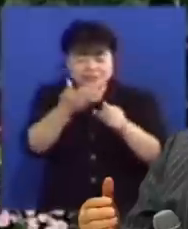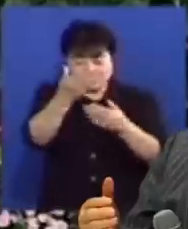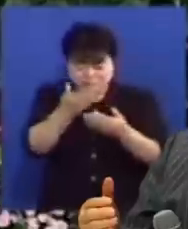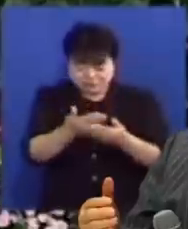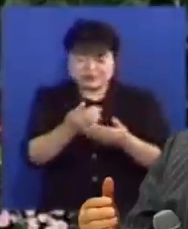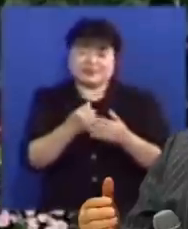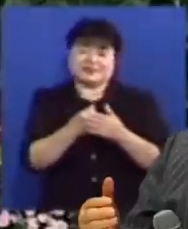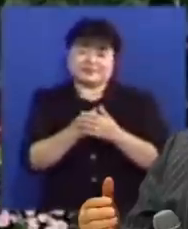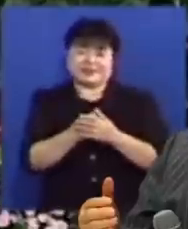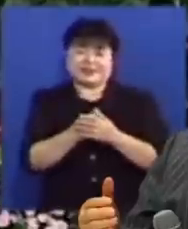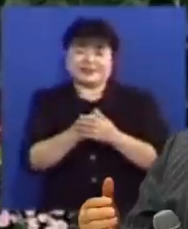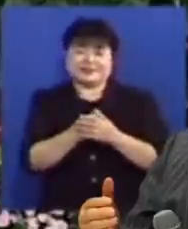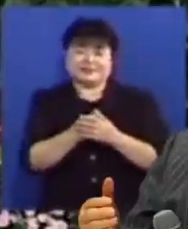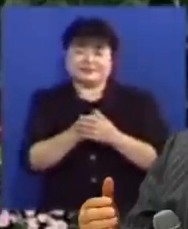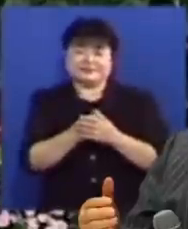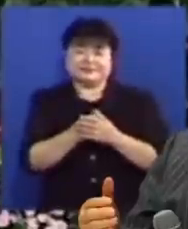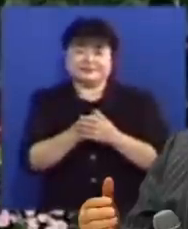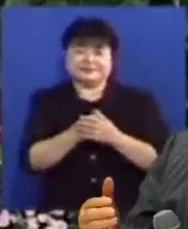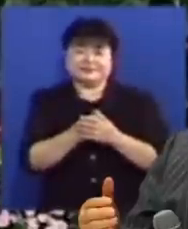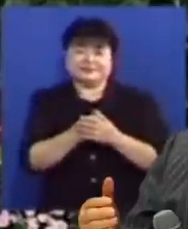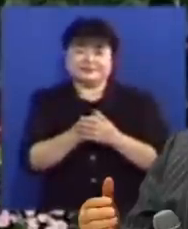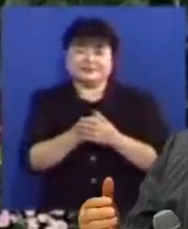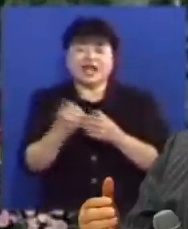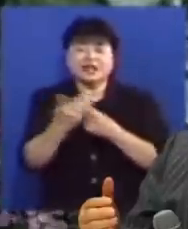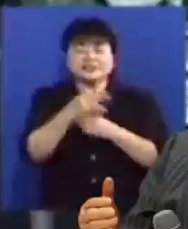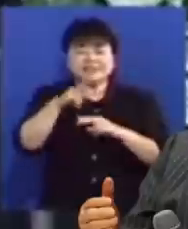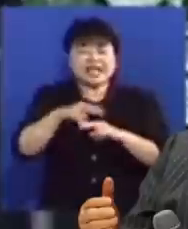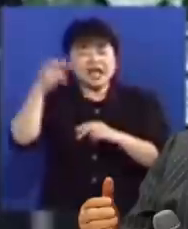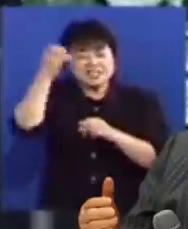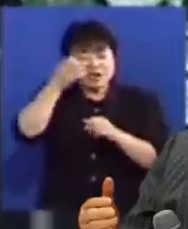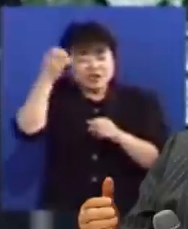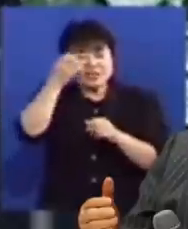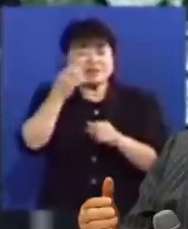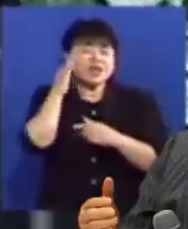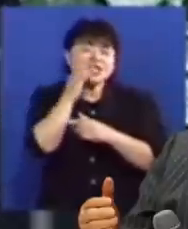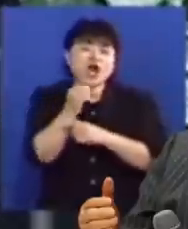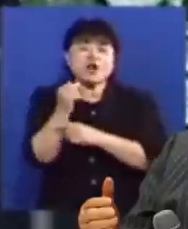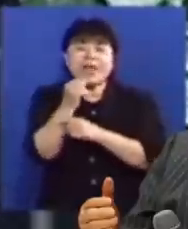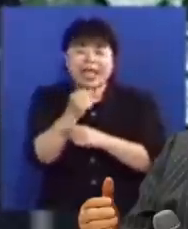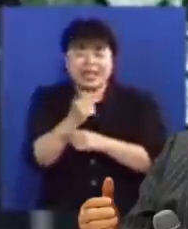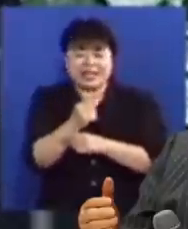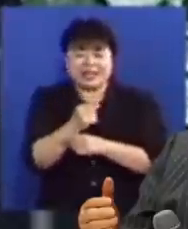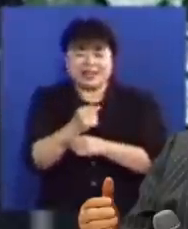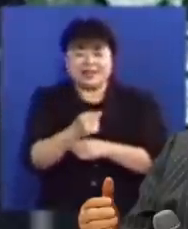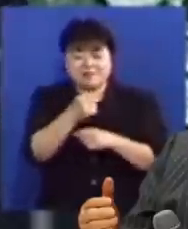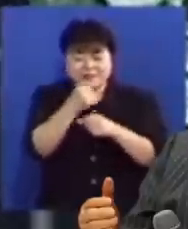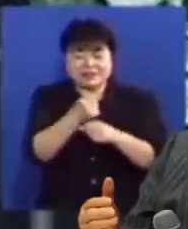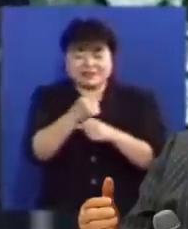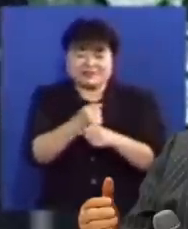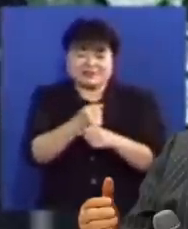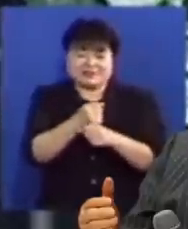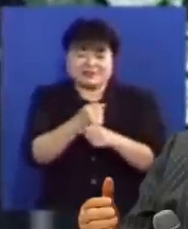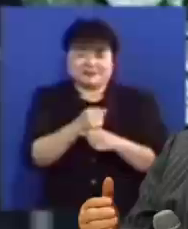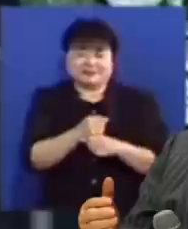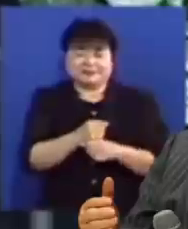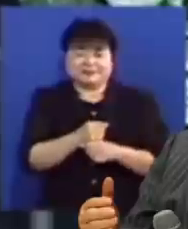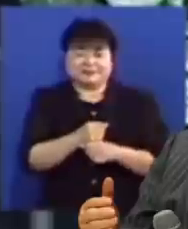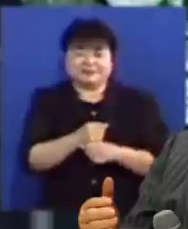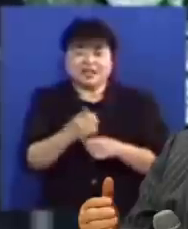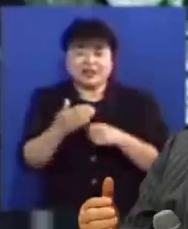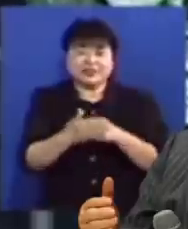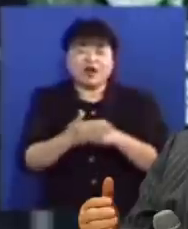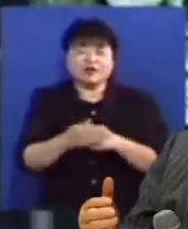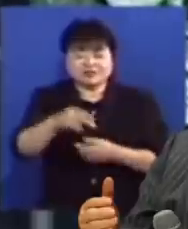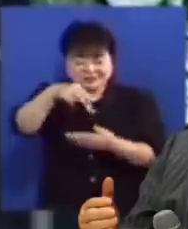맺어주시는 것입니다 이 언사와 성령의 열매가 맺어져서 덕을